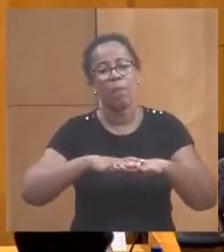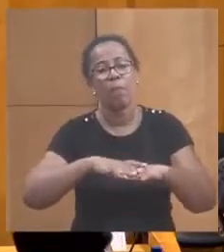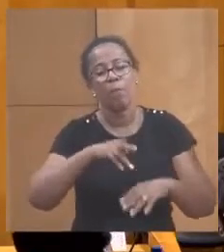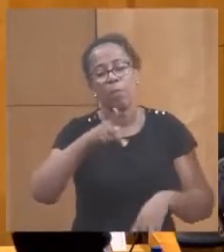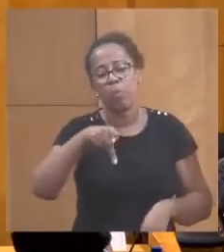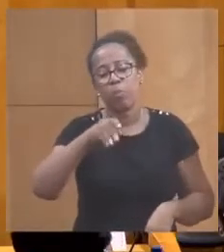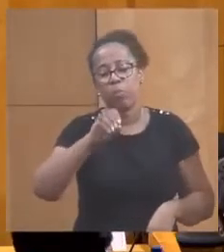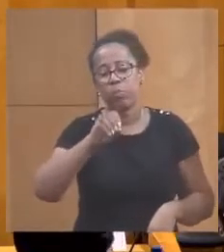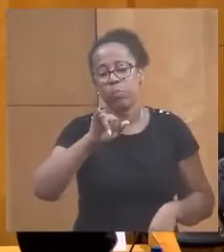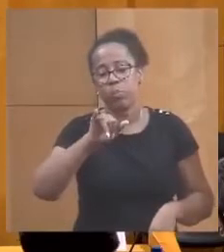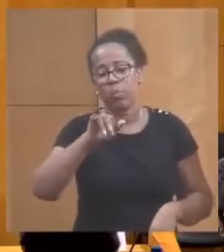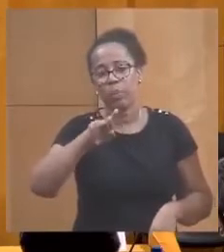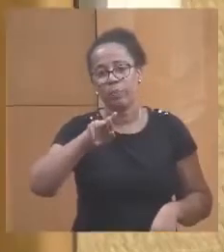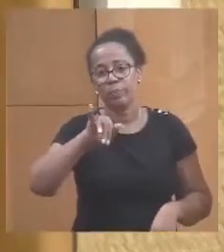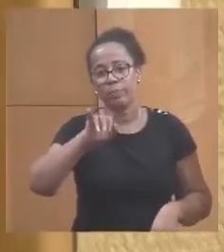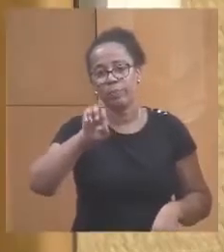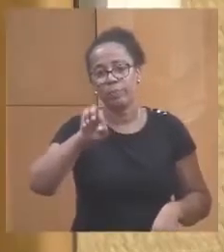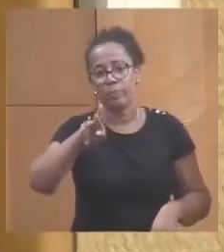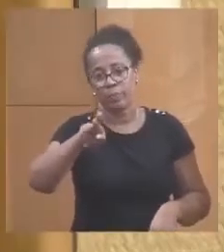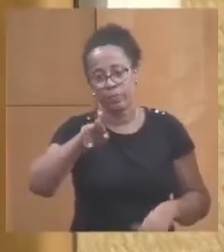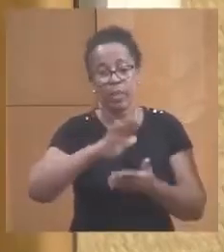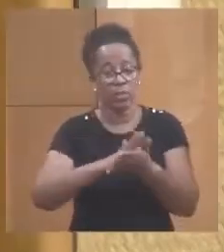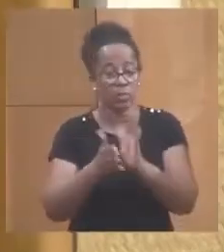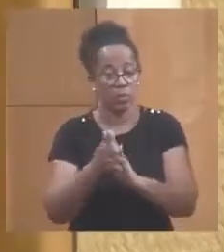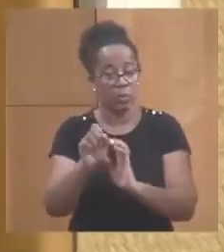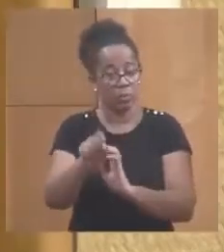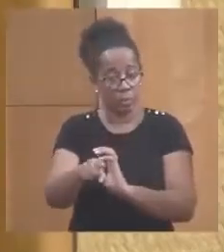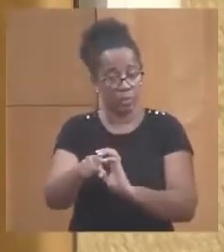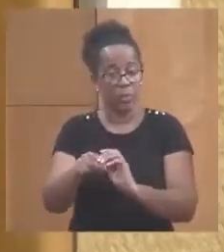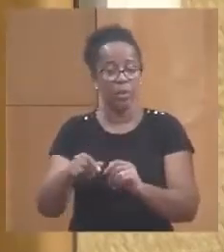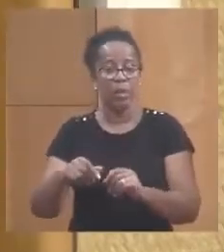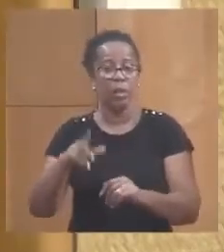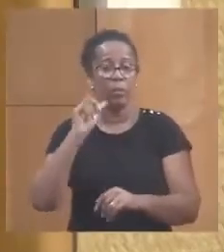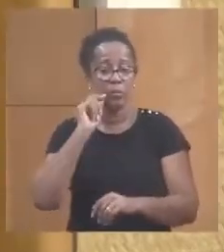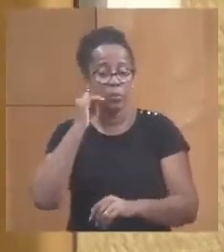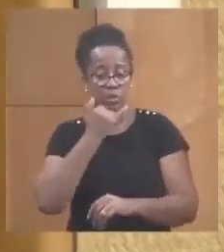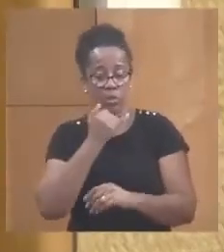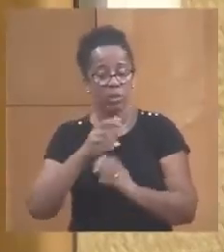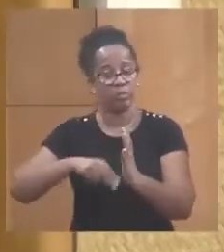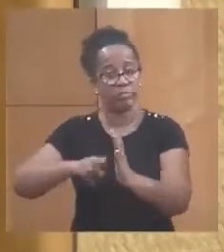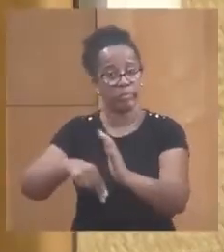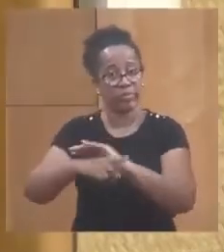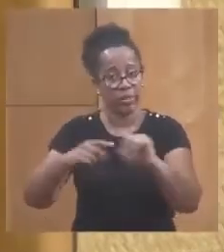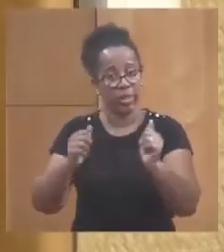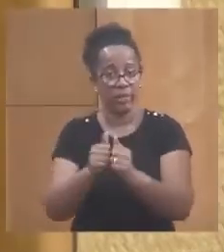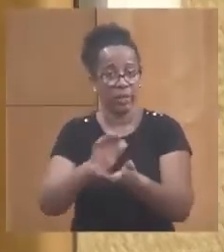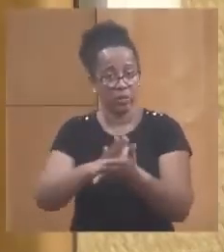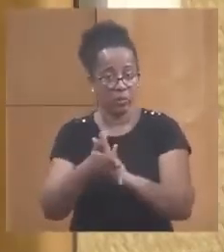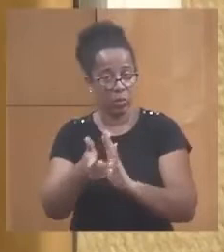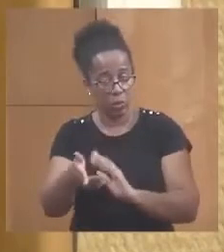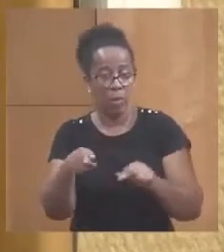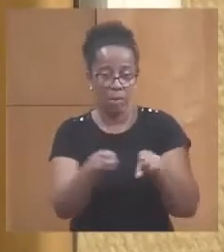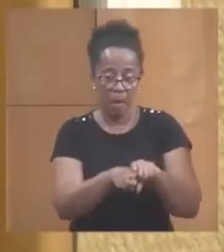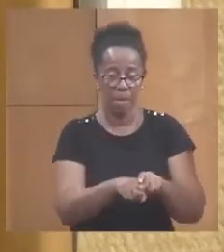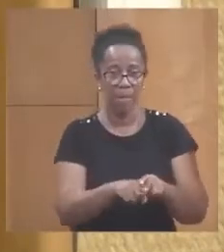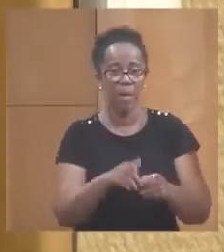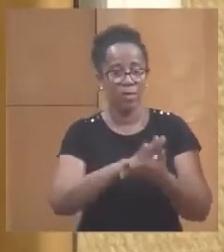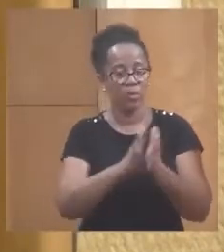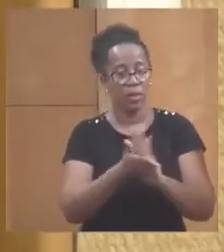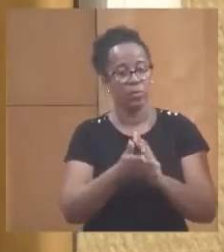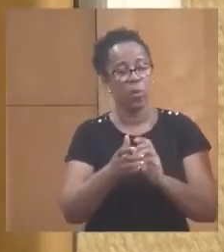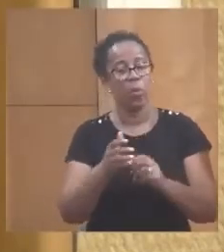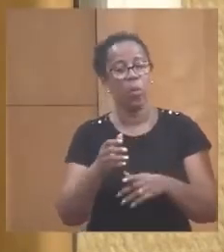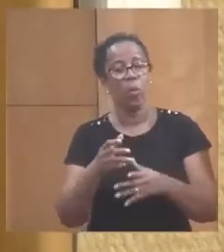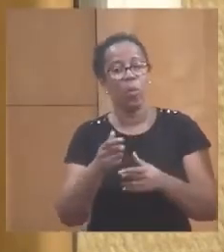Poirier, où c'est une association, le président margain a signé une convention avec, comme une convention a pu être signée avec une association de marins pêcheurs à Saint